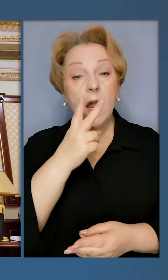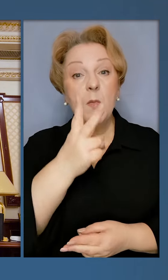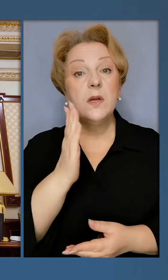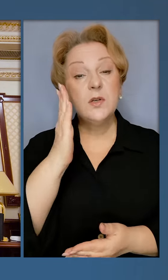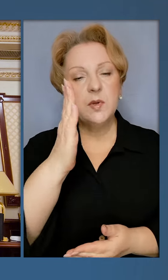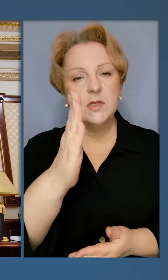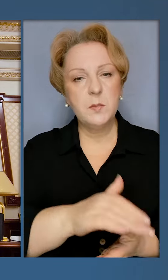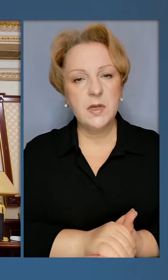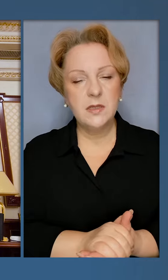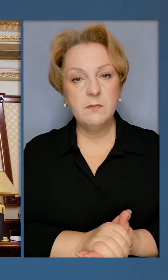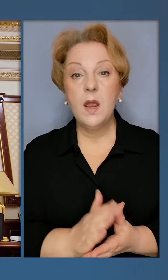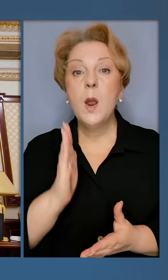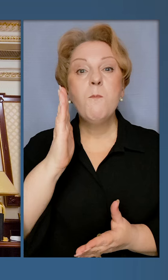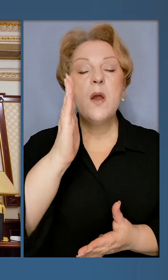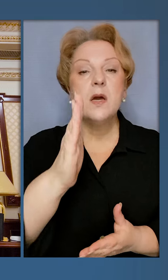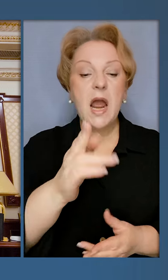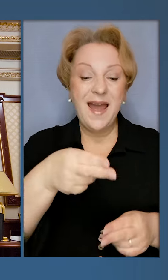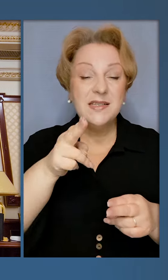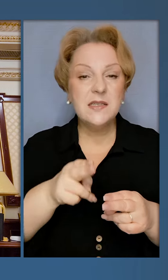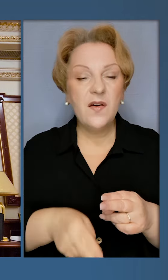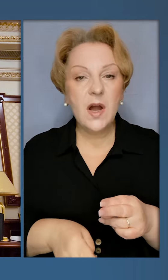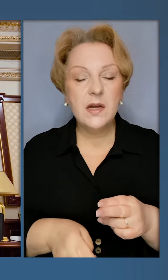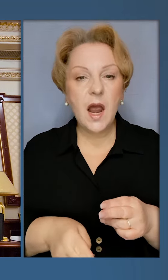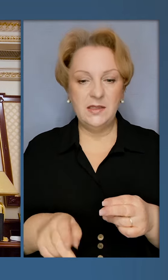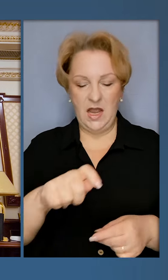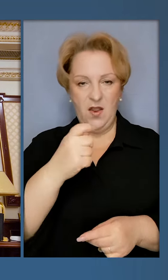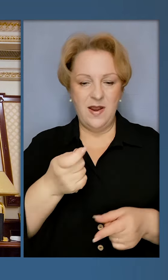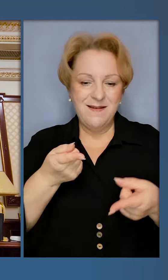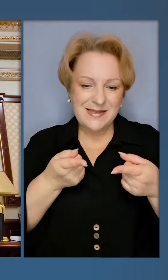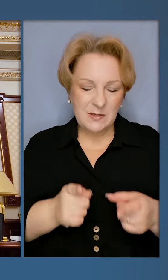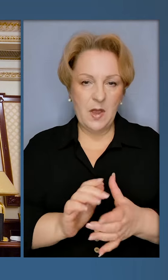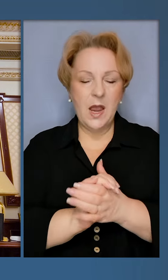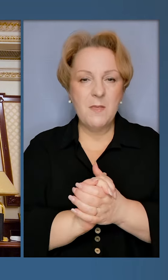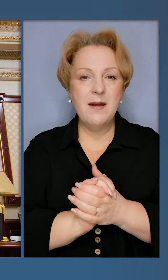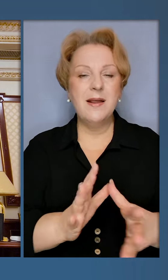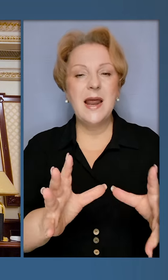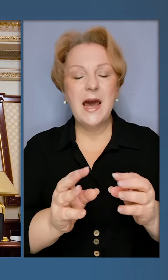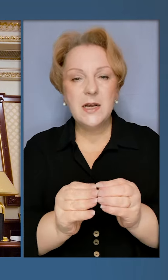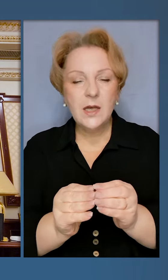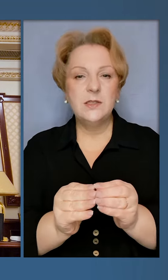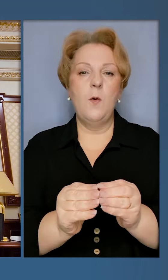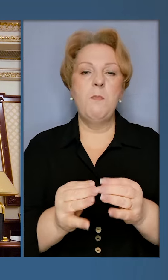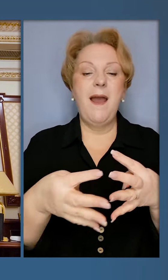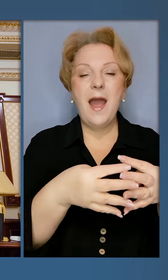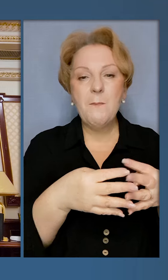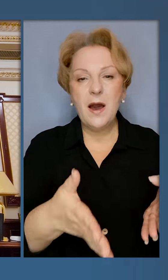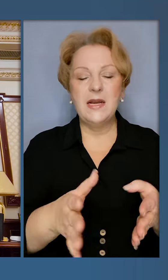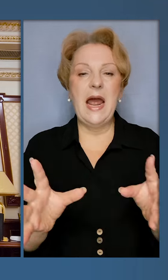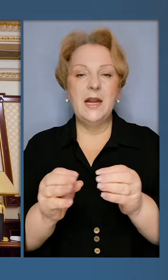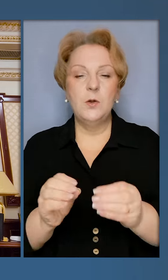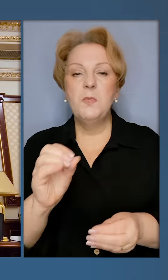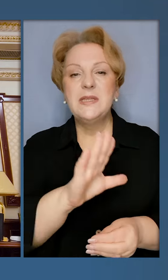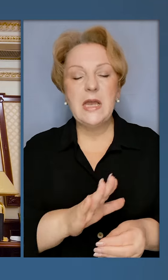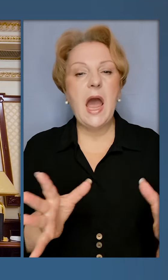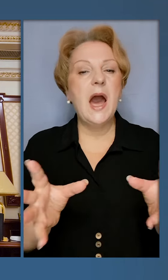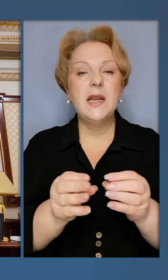І треба бачити перспективу. Перспективу завершити війну справжнім миром разом. З Америкою разом.